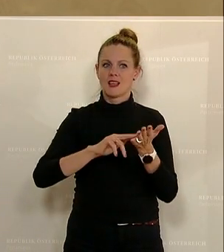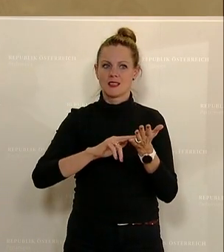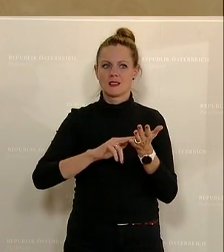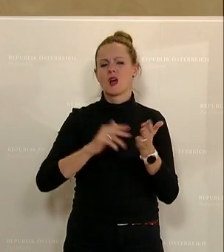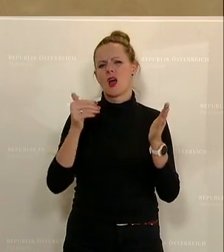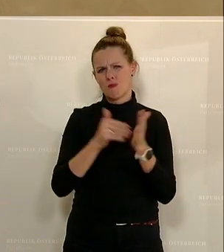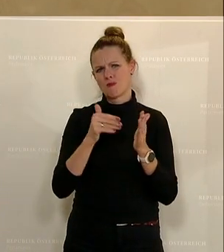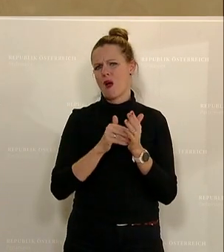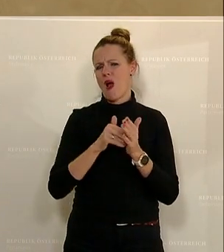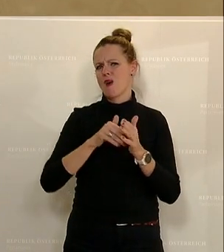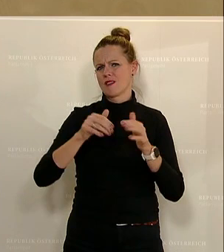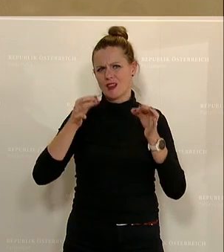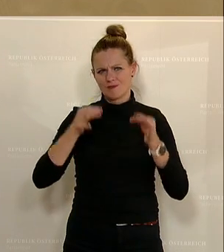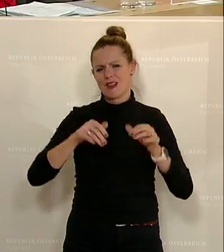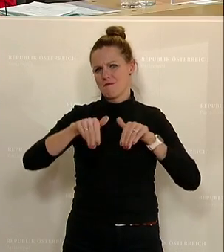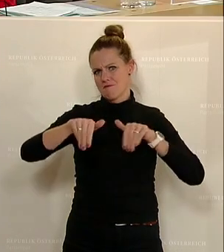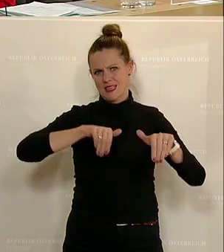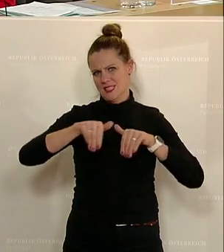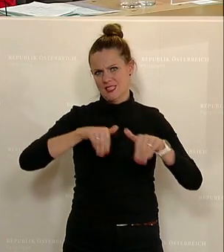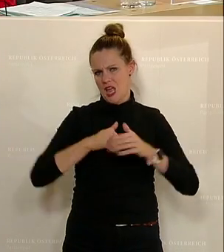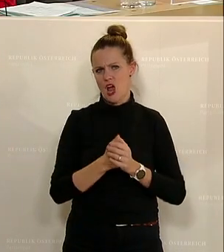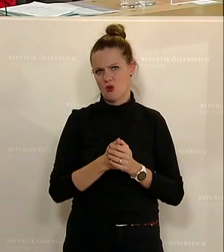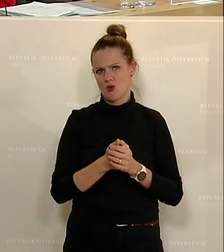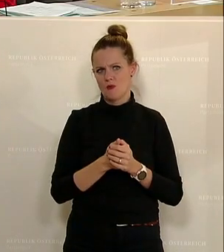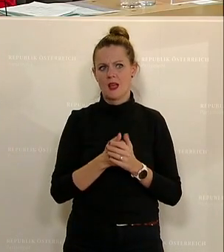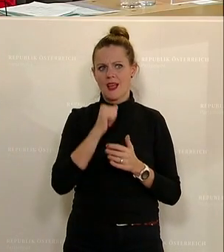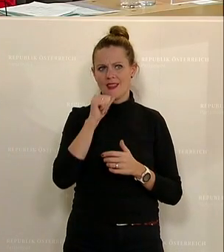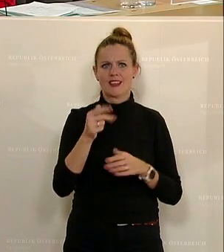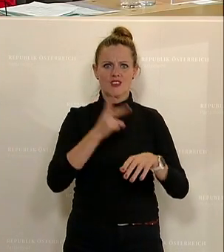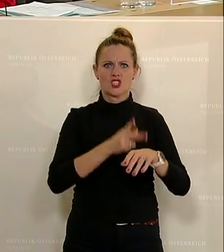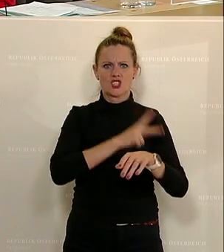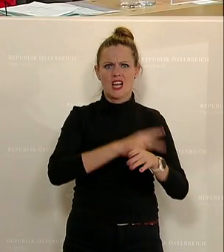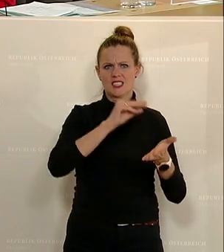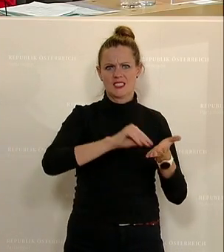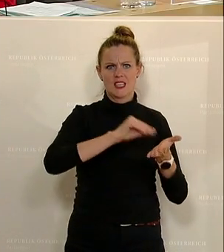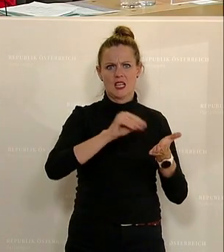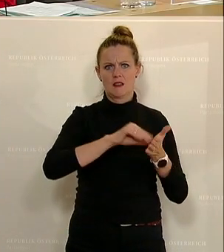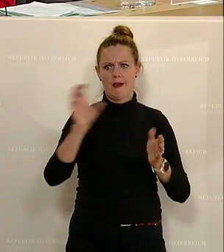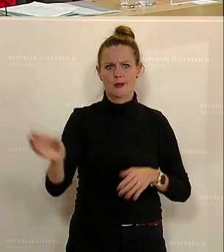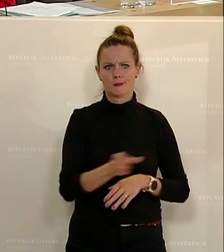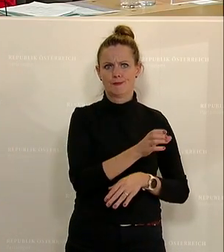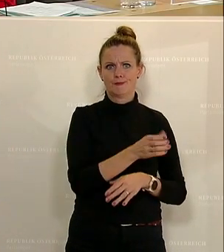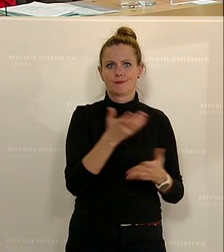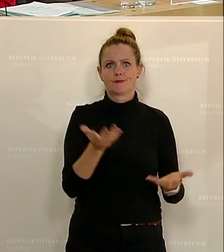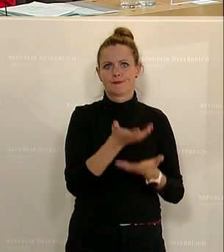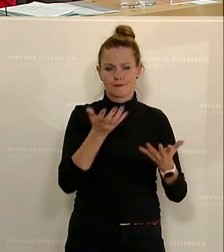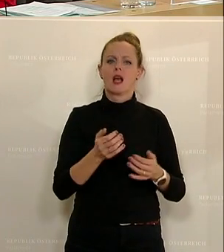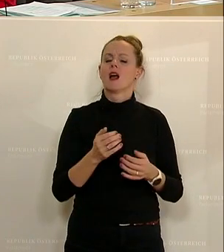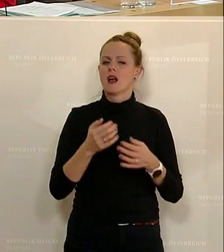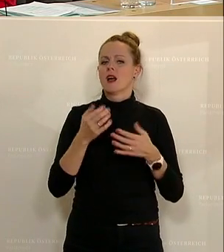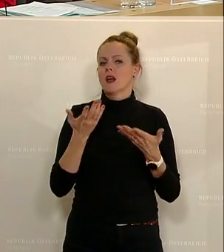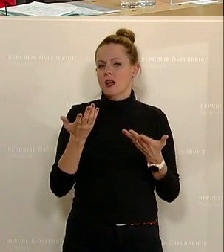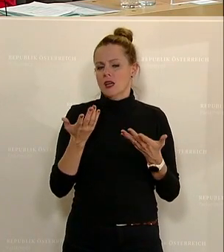als Querschnittmaterie. Und es wäre uns wichtig gewesen, dass es nicht in einem Staatssekretärrat landet. Aber wie dem auch sei,